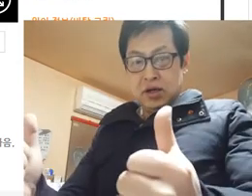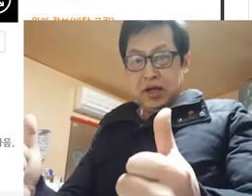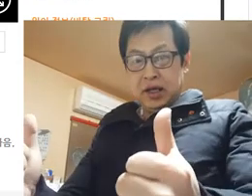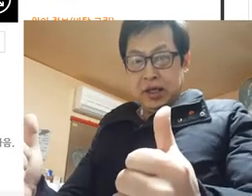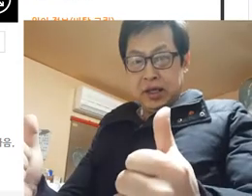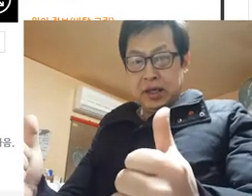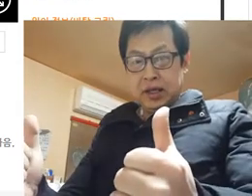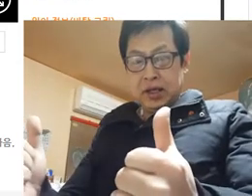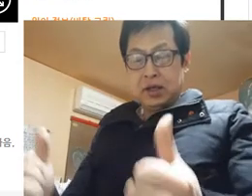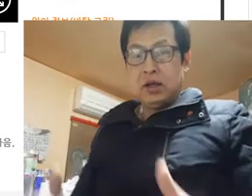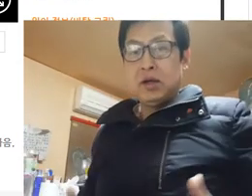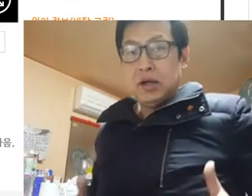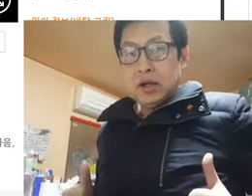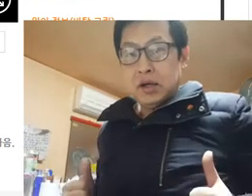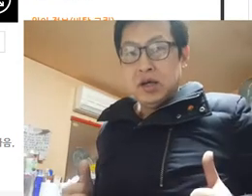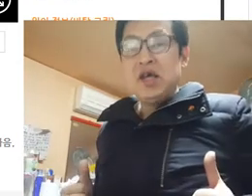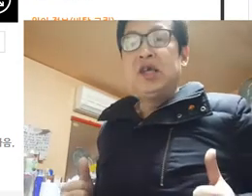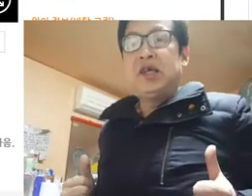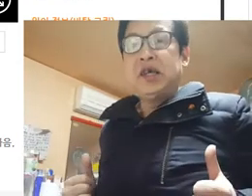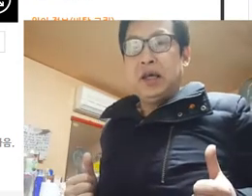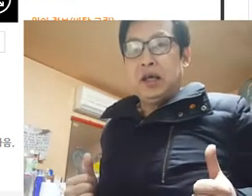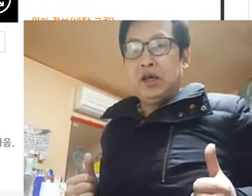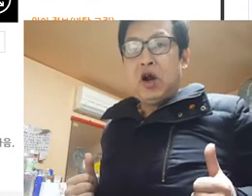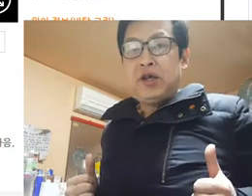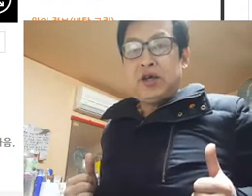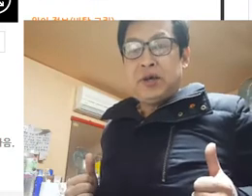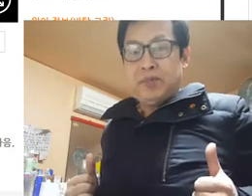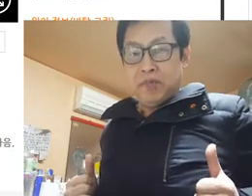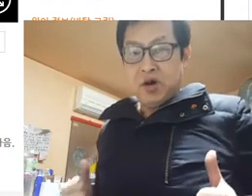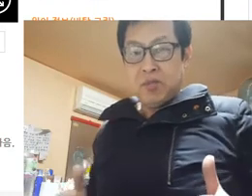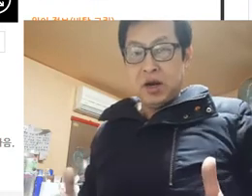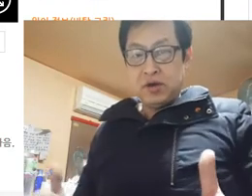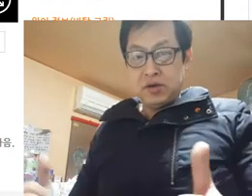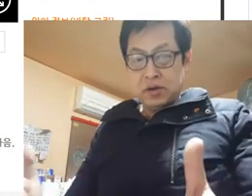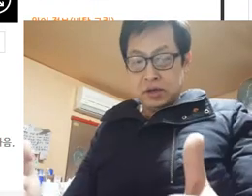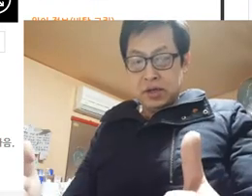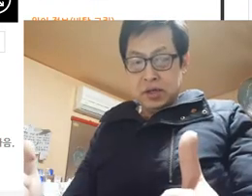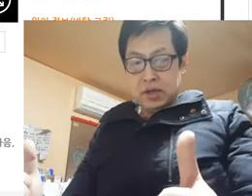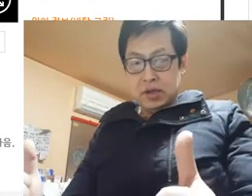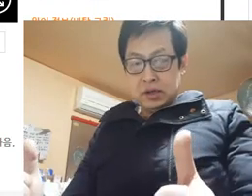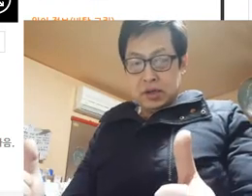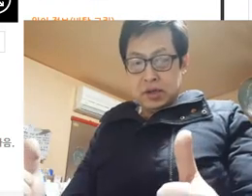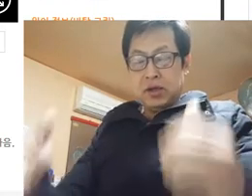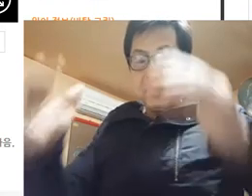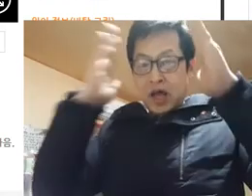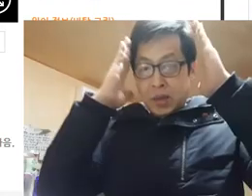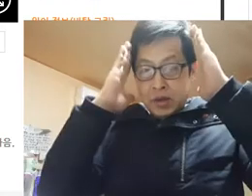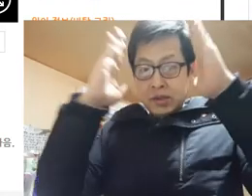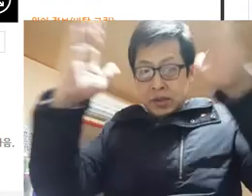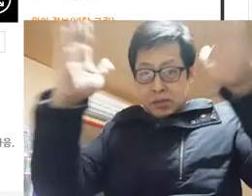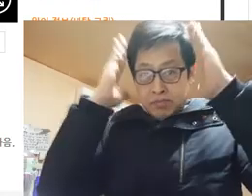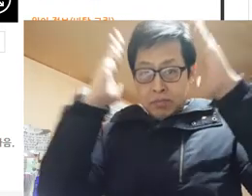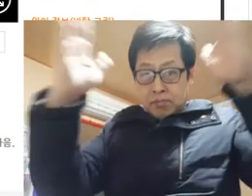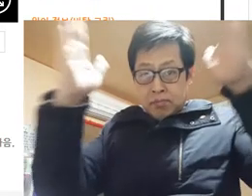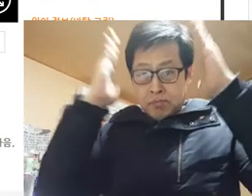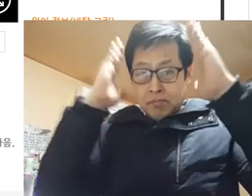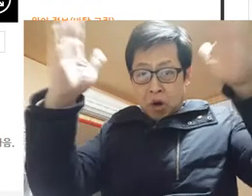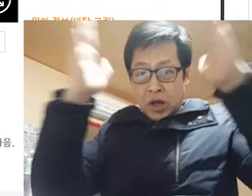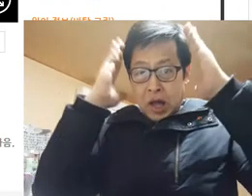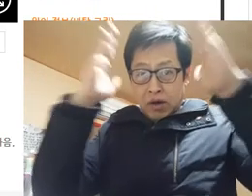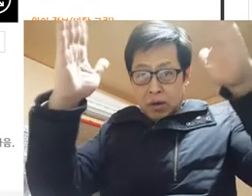의 의지 열심 그런 말이거든요 이렇게 하면은